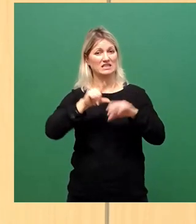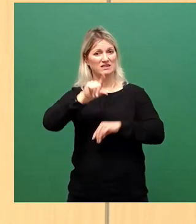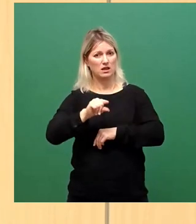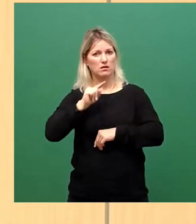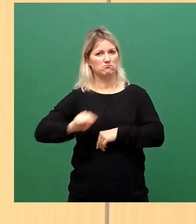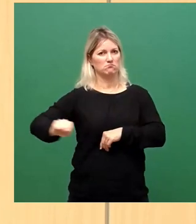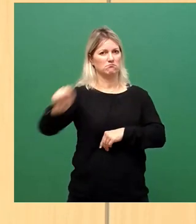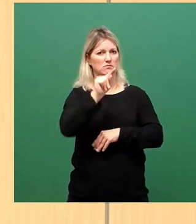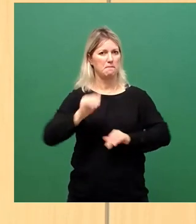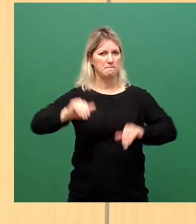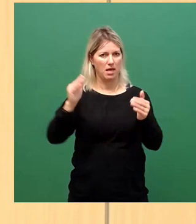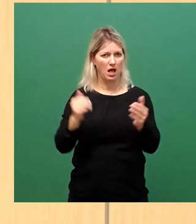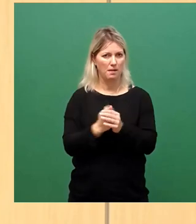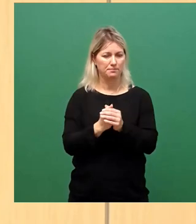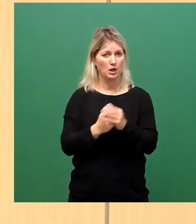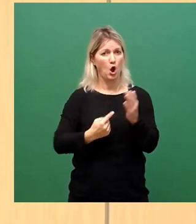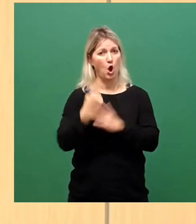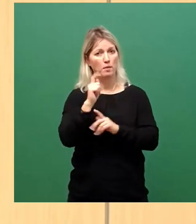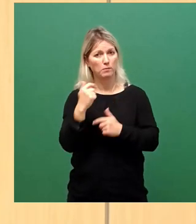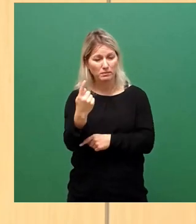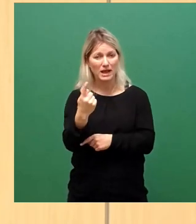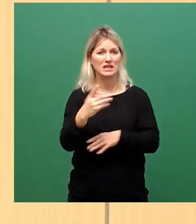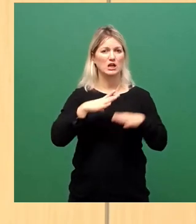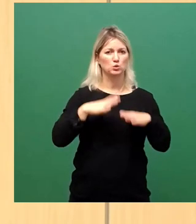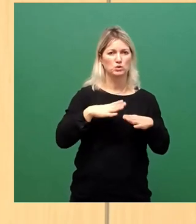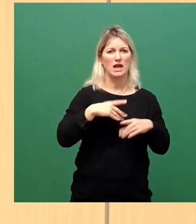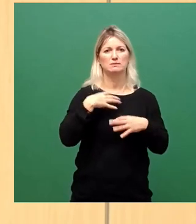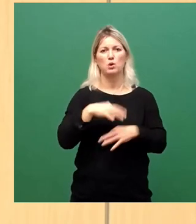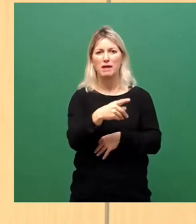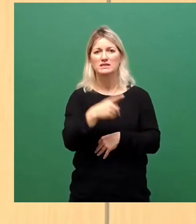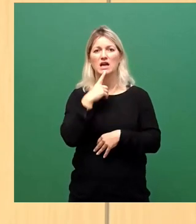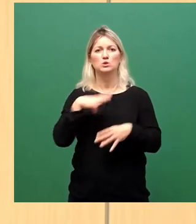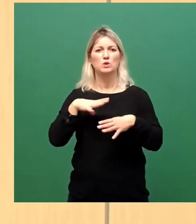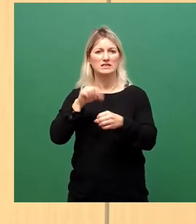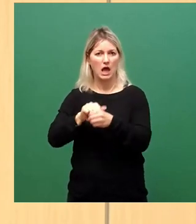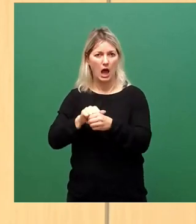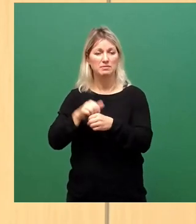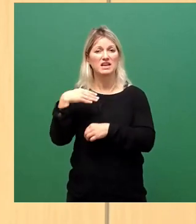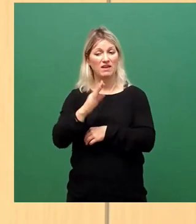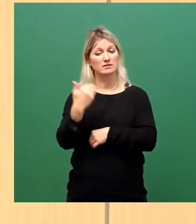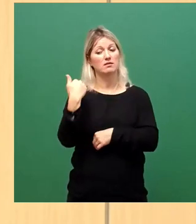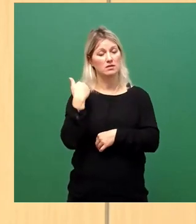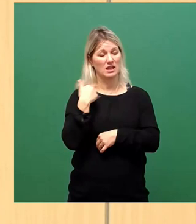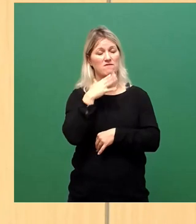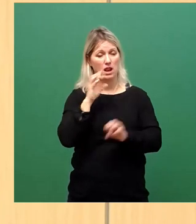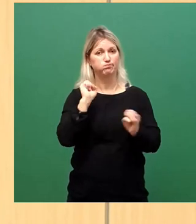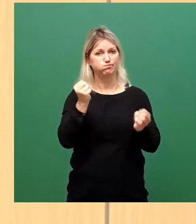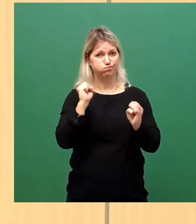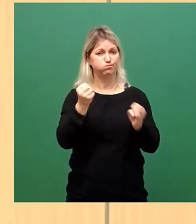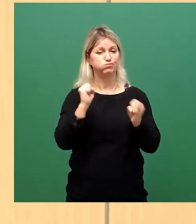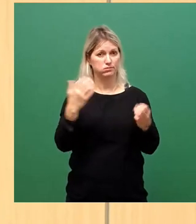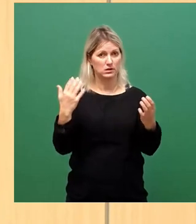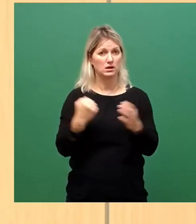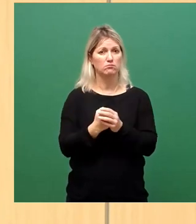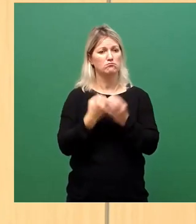Der Oberbürgermeister, Gesundheitsbürgermeisterin und Gesundheitsamt haben da auch sehr vieles in den vergangenen Monaten ermöglicht. Mit dem breiten Angebot an